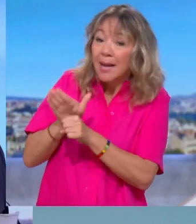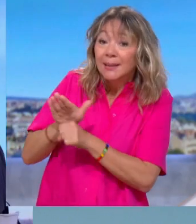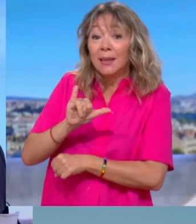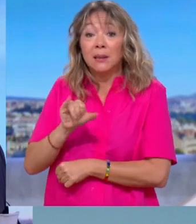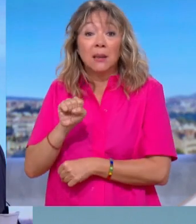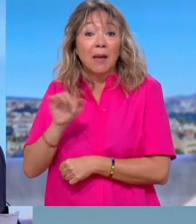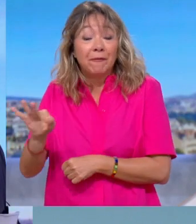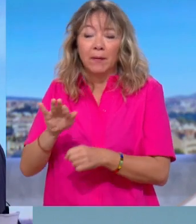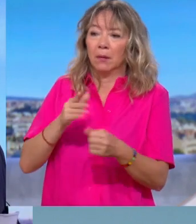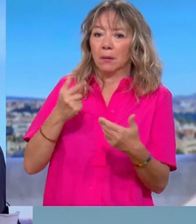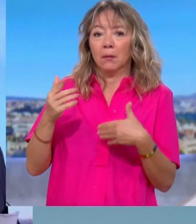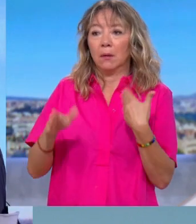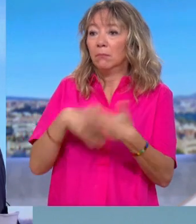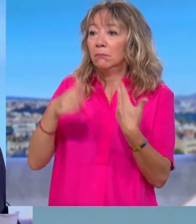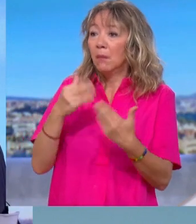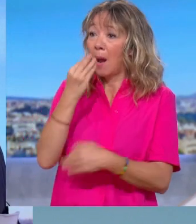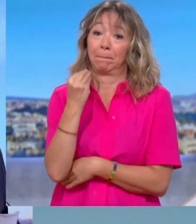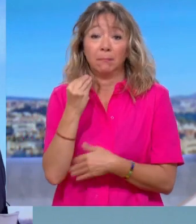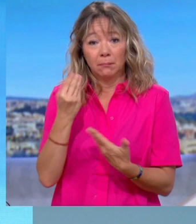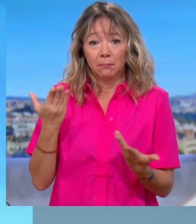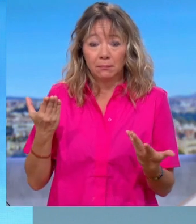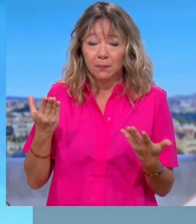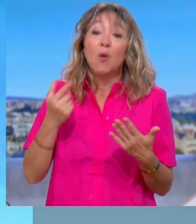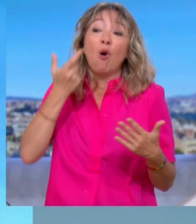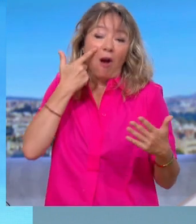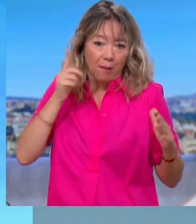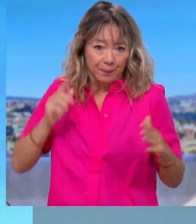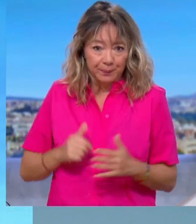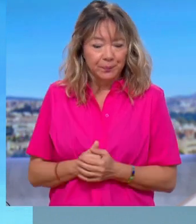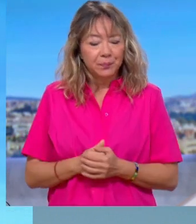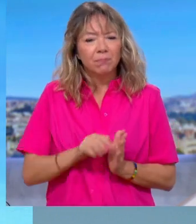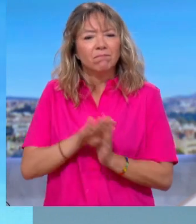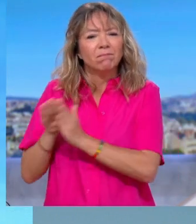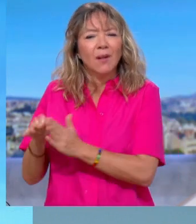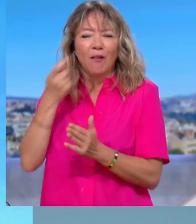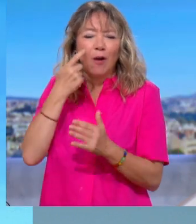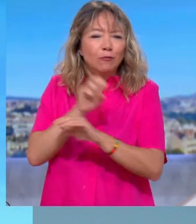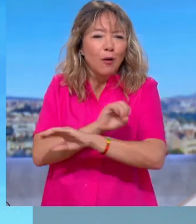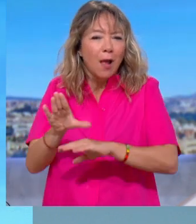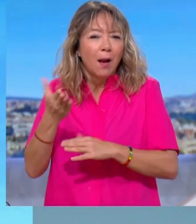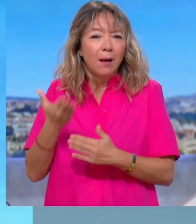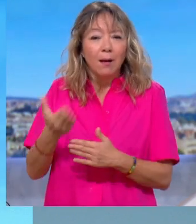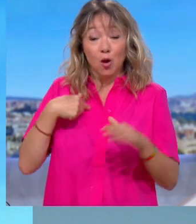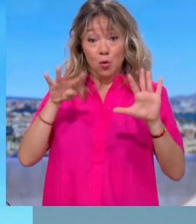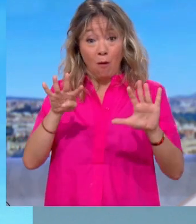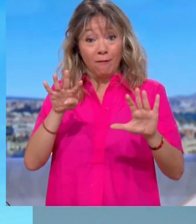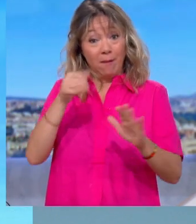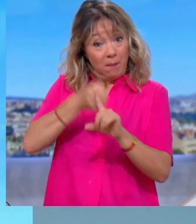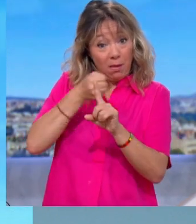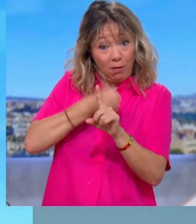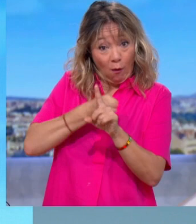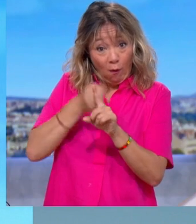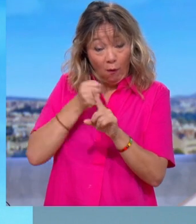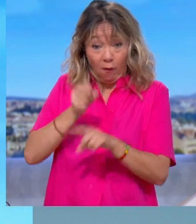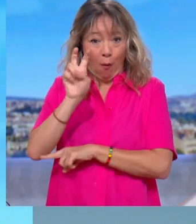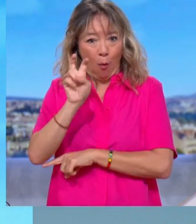» Et puis, finalement, ils se sont tus. Donc on verra. On en parlait dans le journal. Neuf militants écologistes et membres de syndicats vont comparaître au tribunal de New York. C